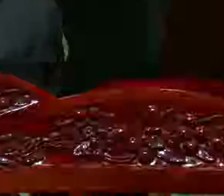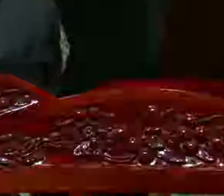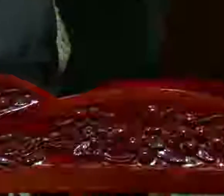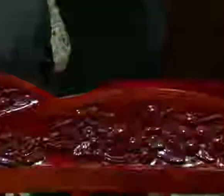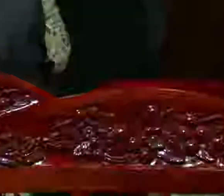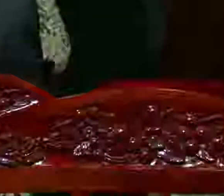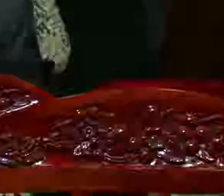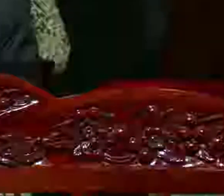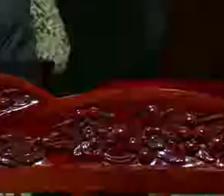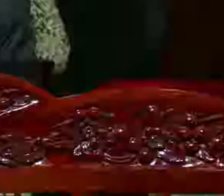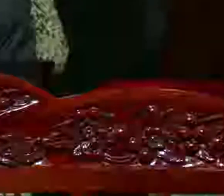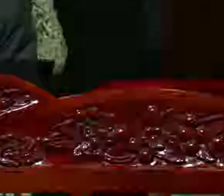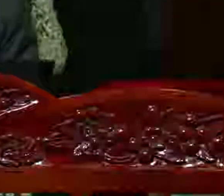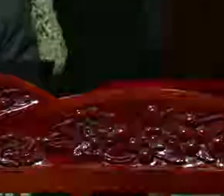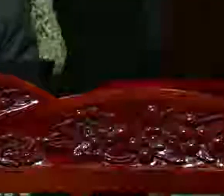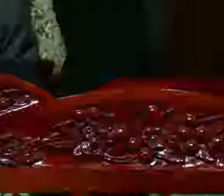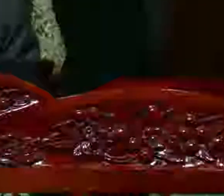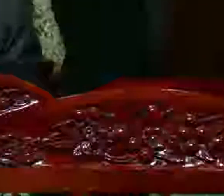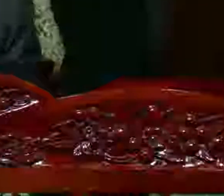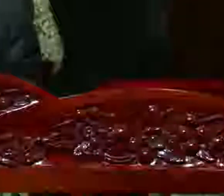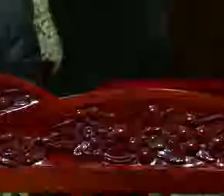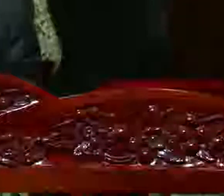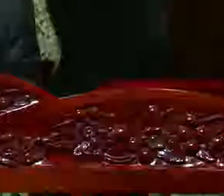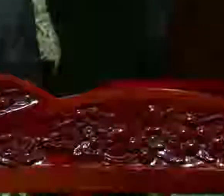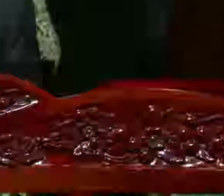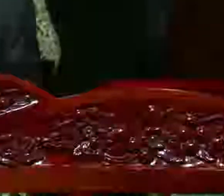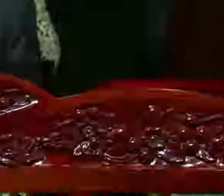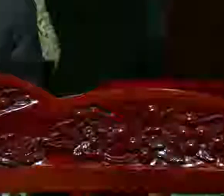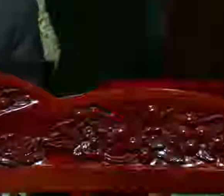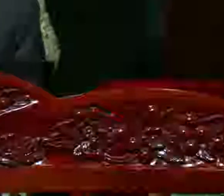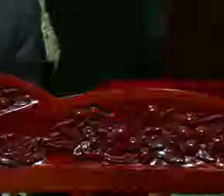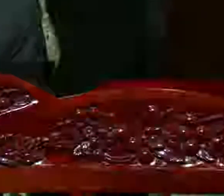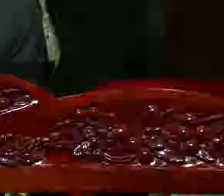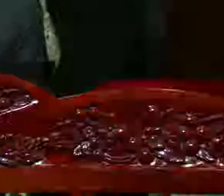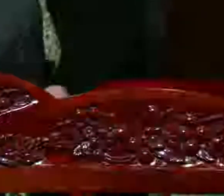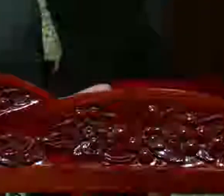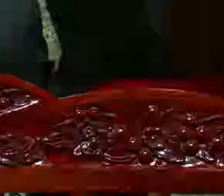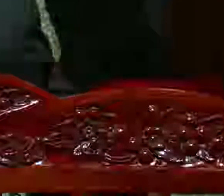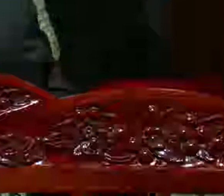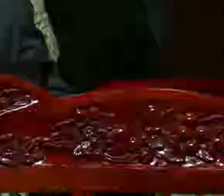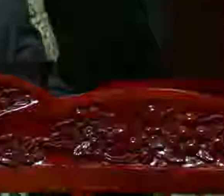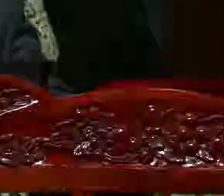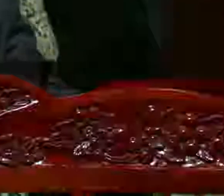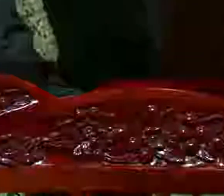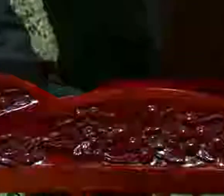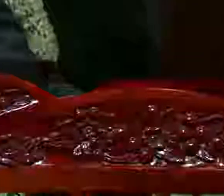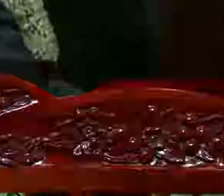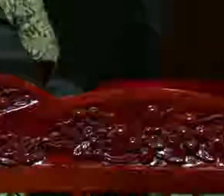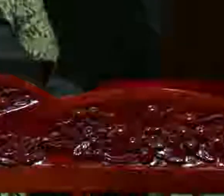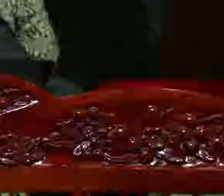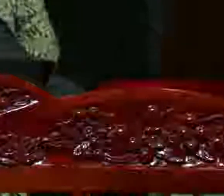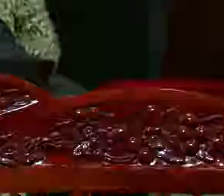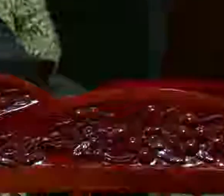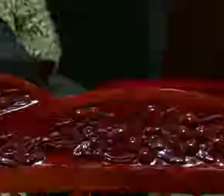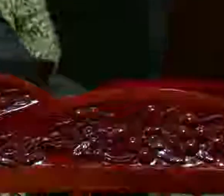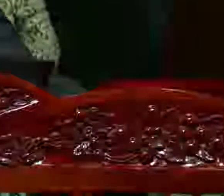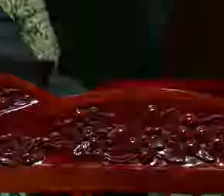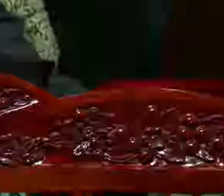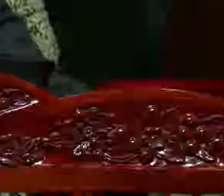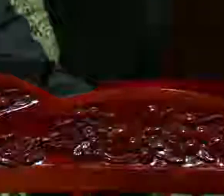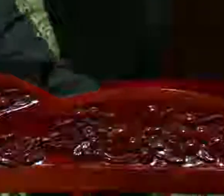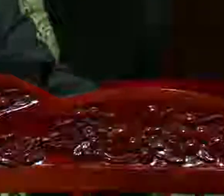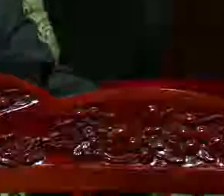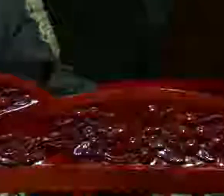to verse 21. Ang huling bahagi po nito na verse 21 ay napaka-pamilyar sa ating lahat sa Lighthouse Bible